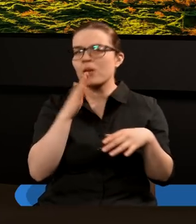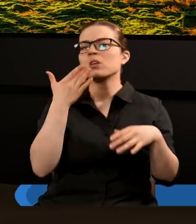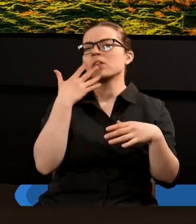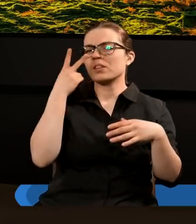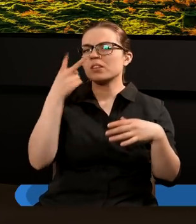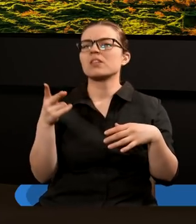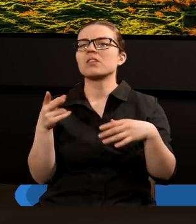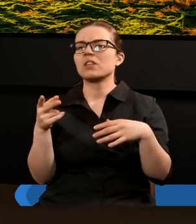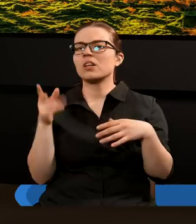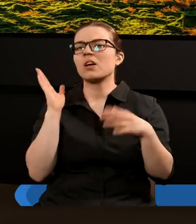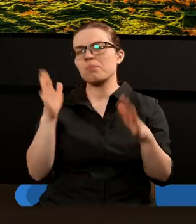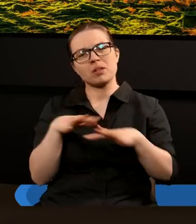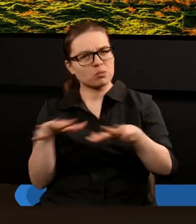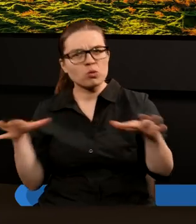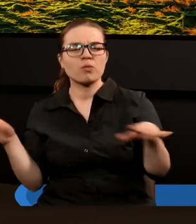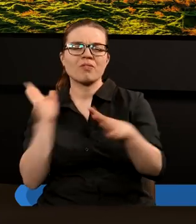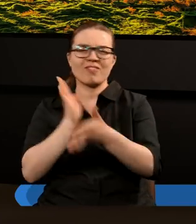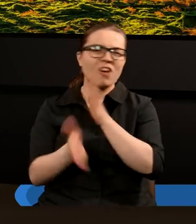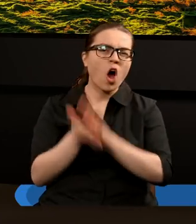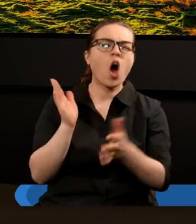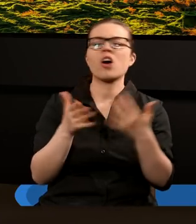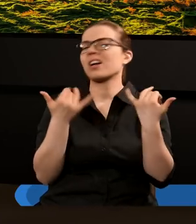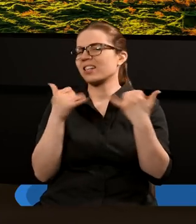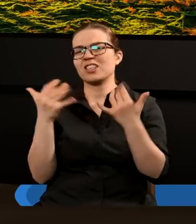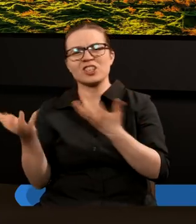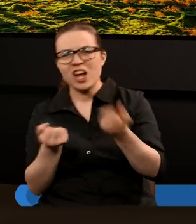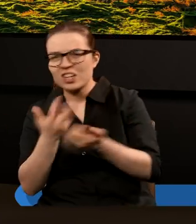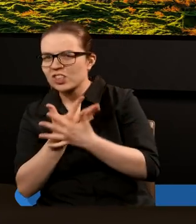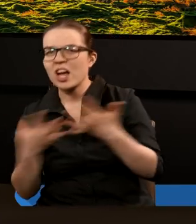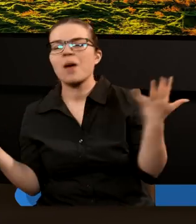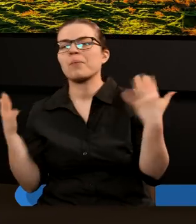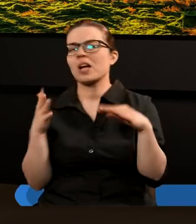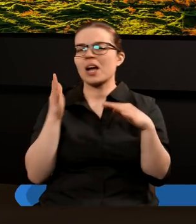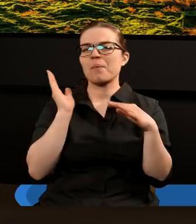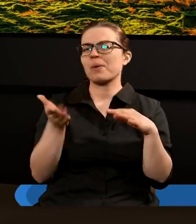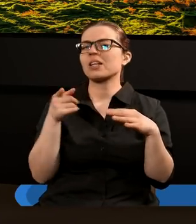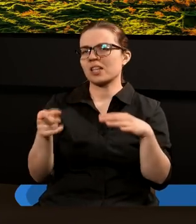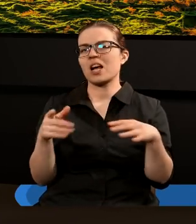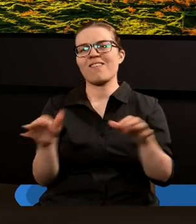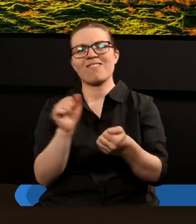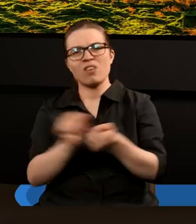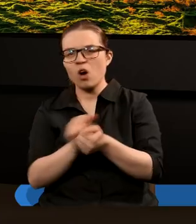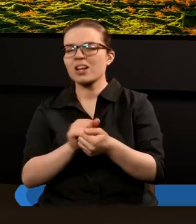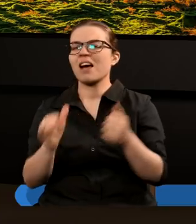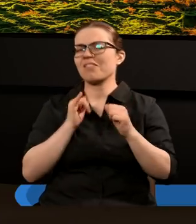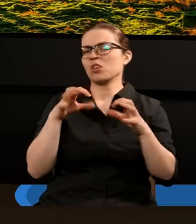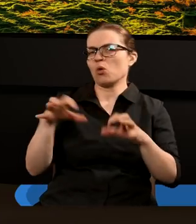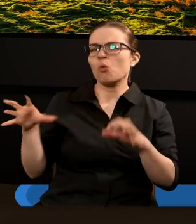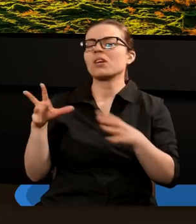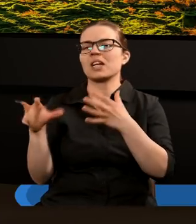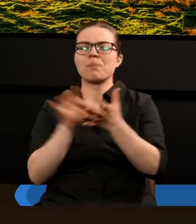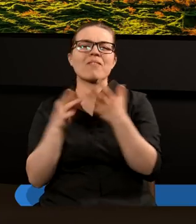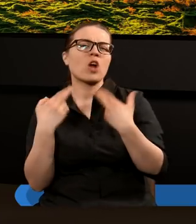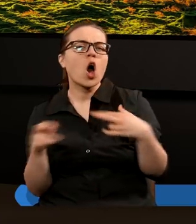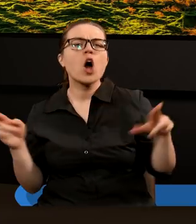tych kataklizmów będzie mnóstwo. Będą wojny, wieści, wojny, trzęsienia ziemi. Na pewno będzie to stwarzało dogodny grunt, żeby wprowadzić pewnego